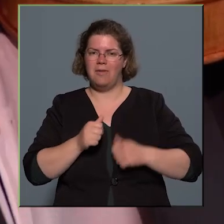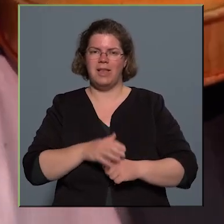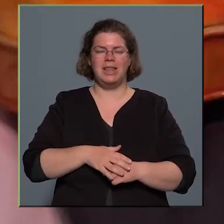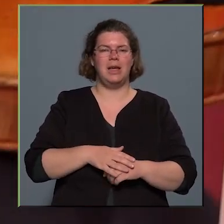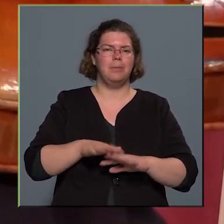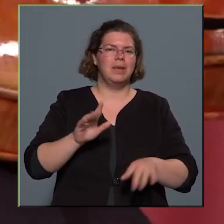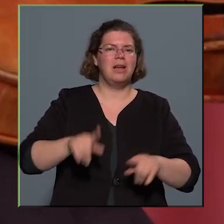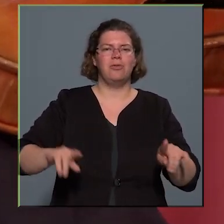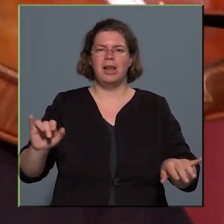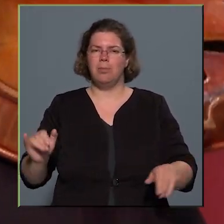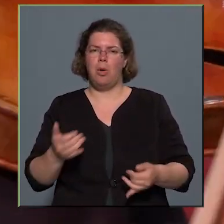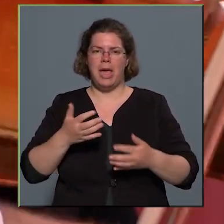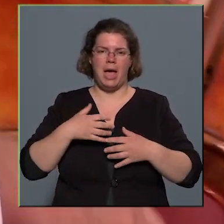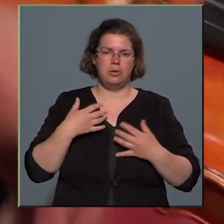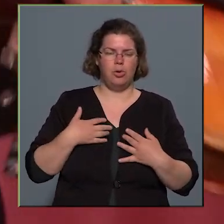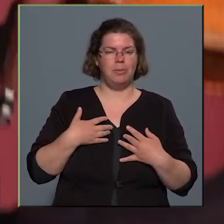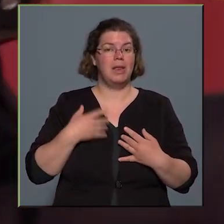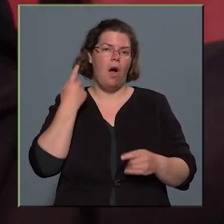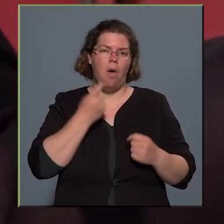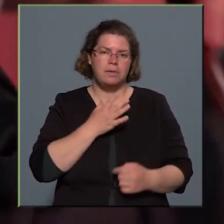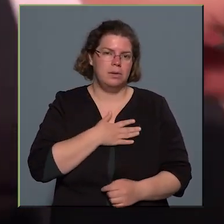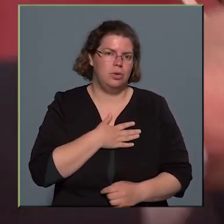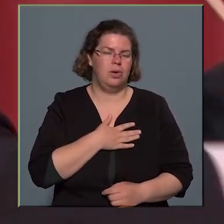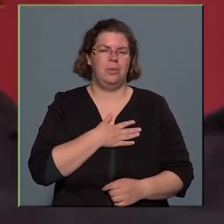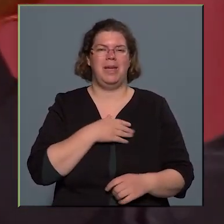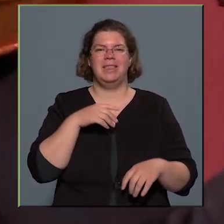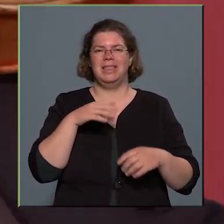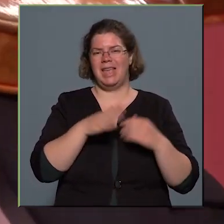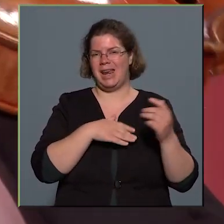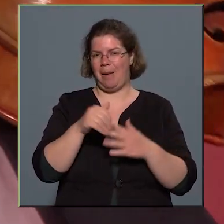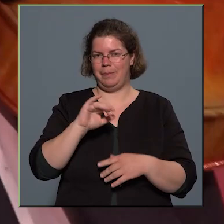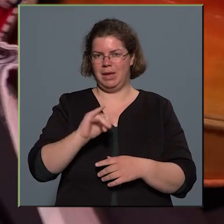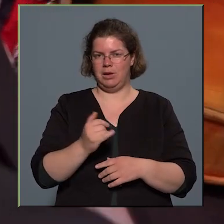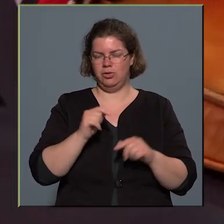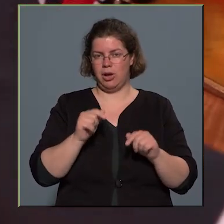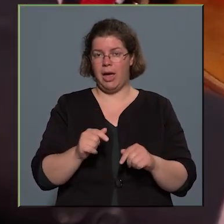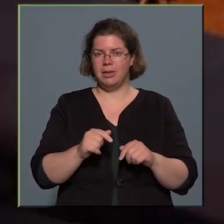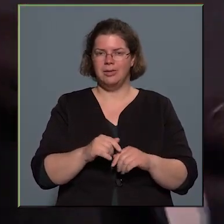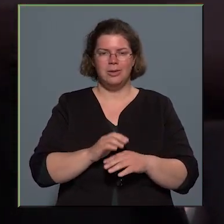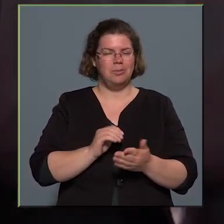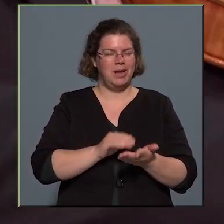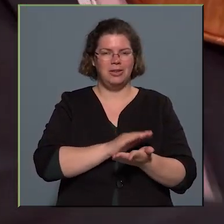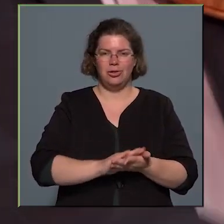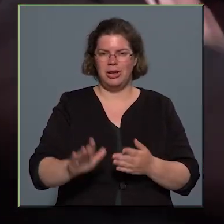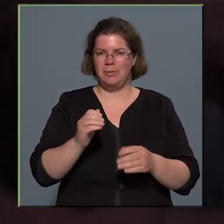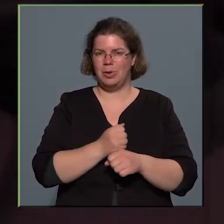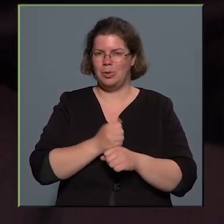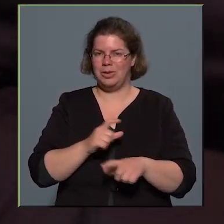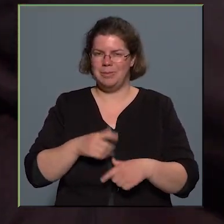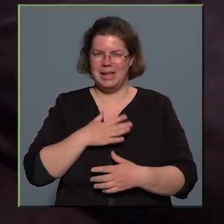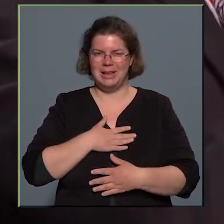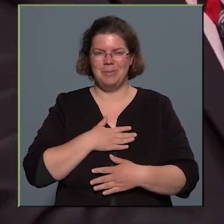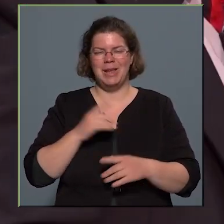mindenféle baját, örömét, tehát én azt gondolom, hogy egy terápia is ez, úgyhogy én még soha nem dolgoztam életemben, mert én